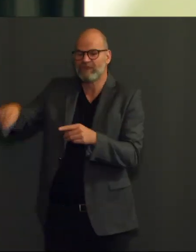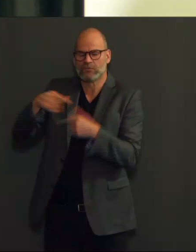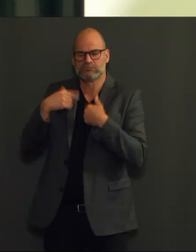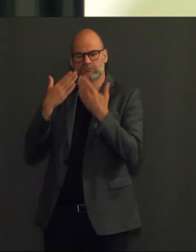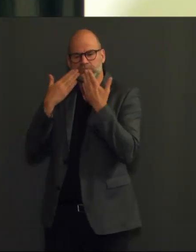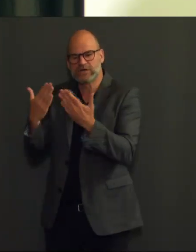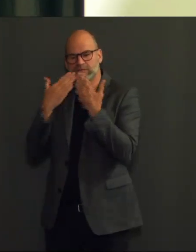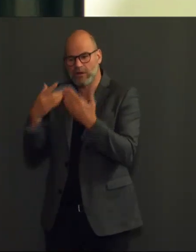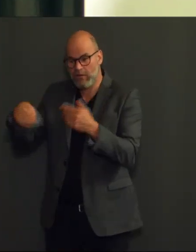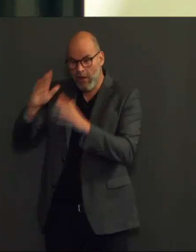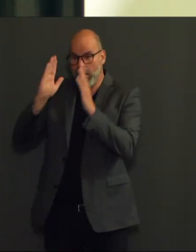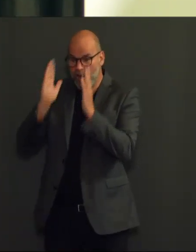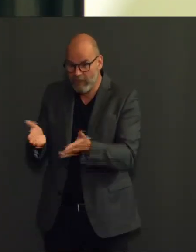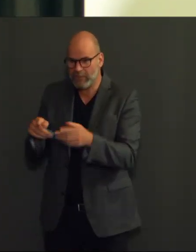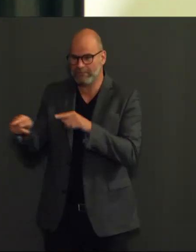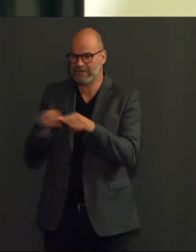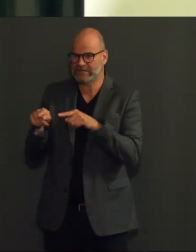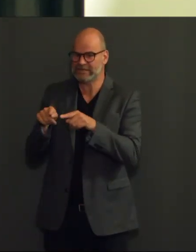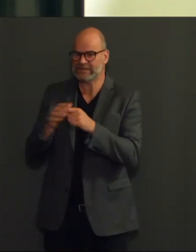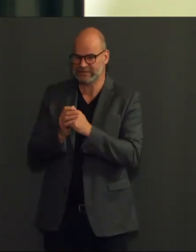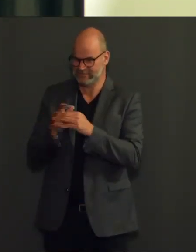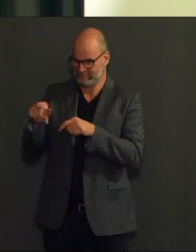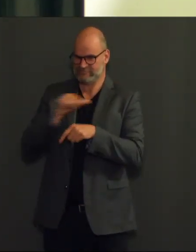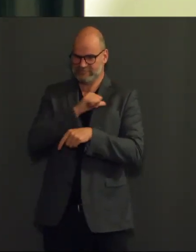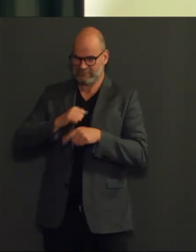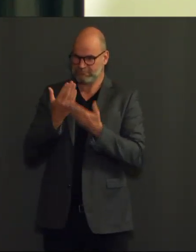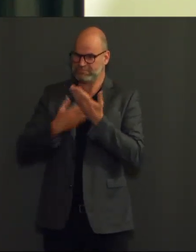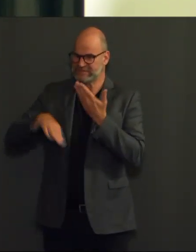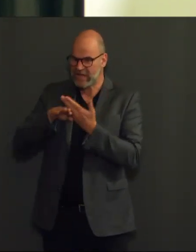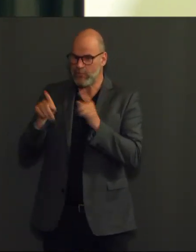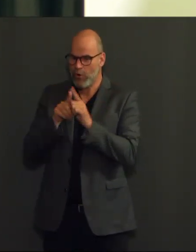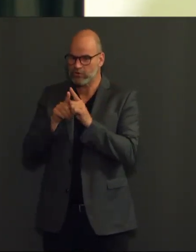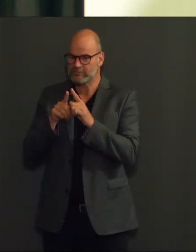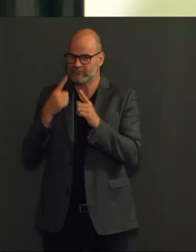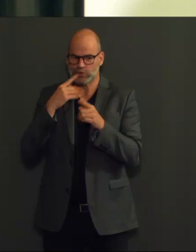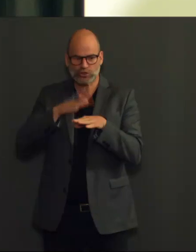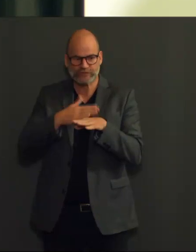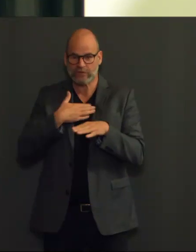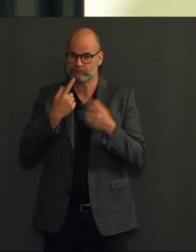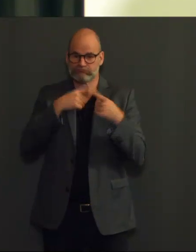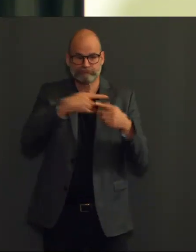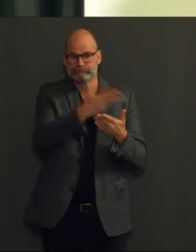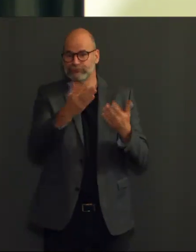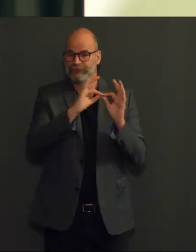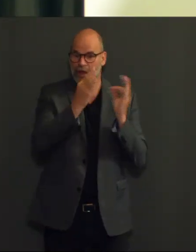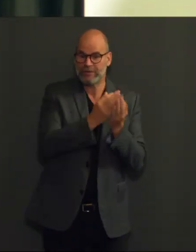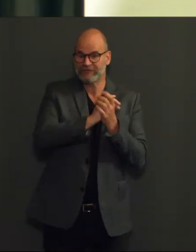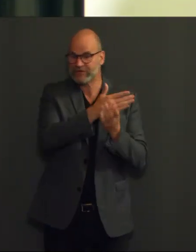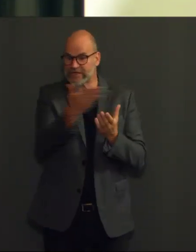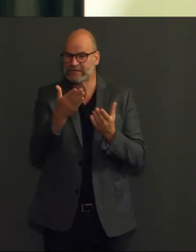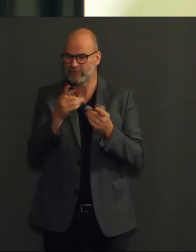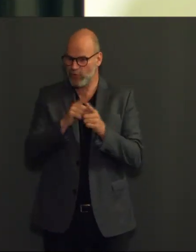maar bescherm je ook die van je familie en vrienden en iedereen met wie je contact hebt. Elke